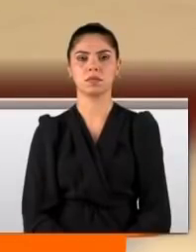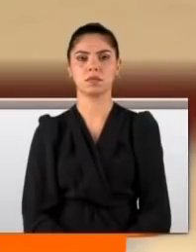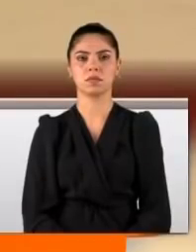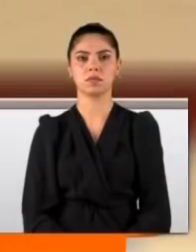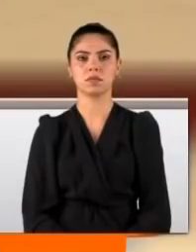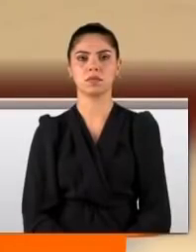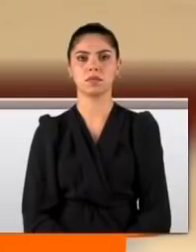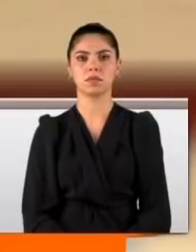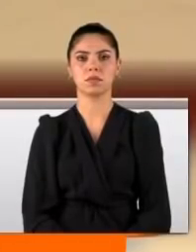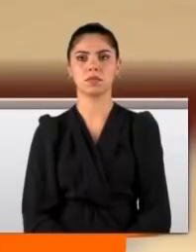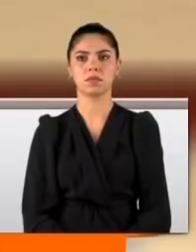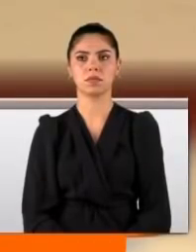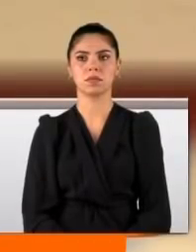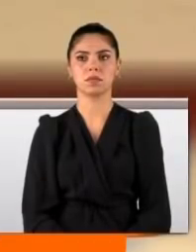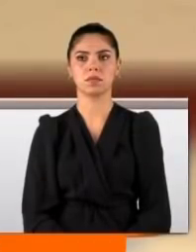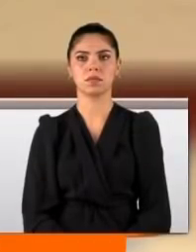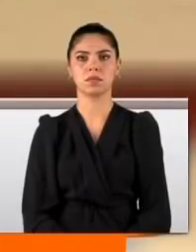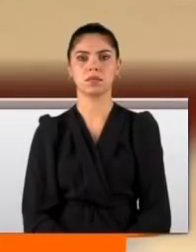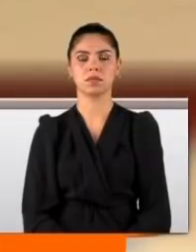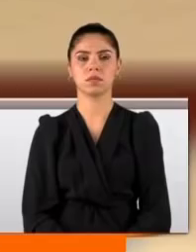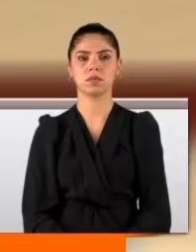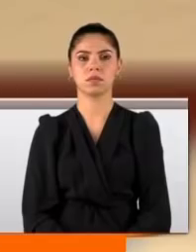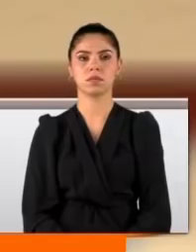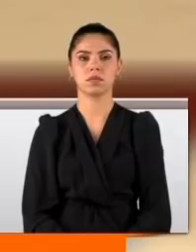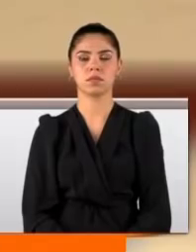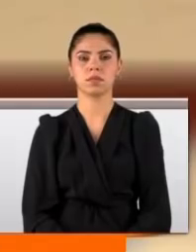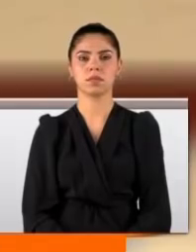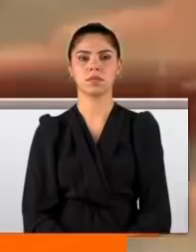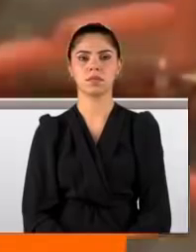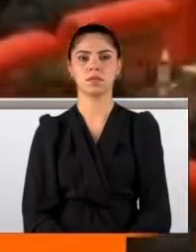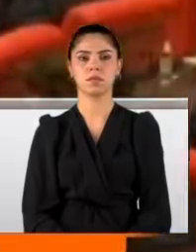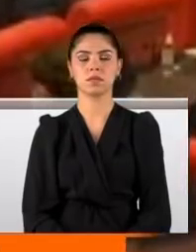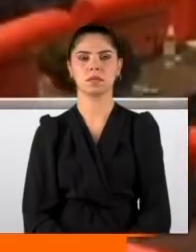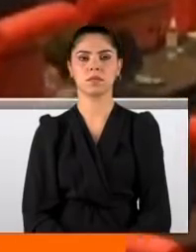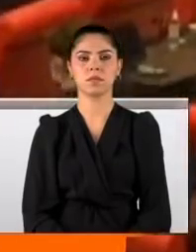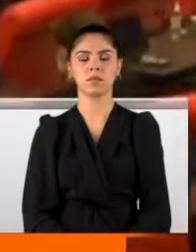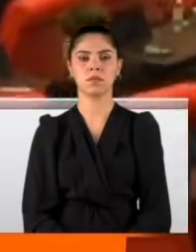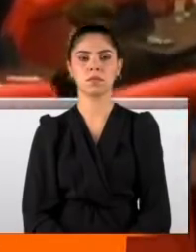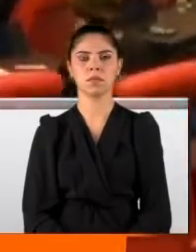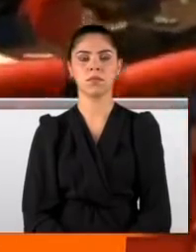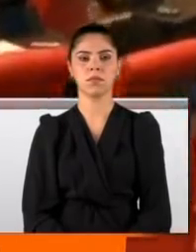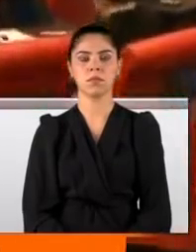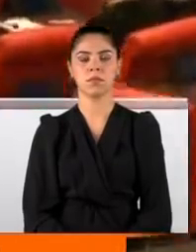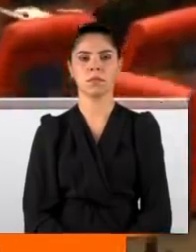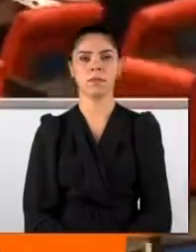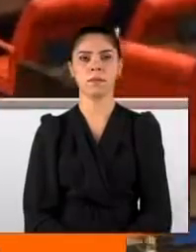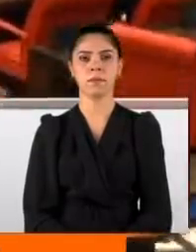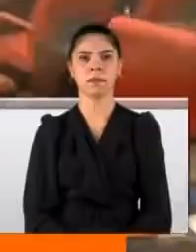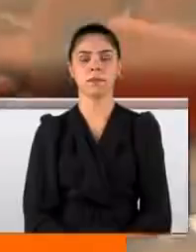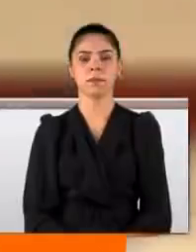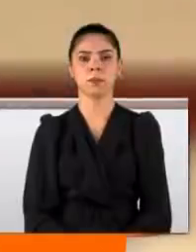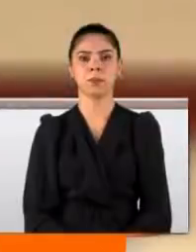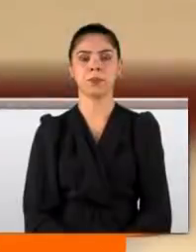hiçbir hatibe hadsizlik yapamazsınız. Haddinizi bilin. Sen de olamazsınız. Sen de